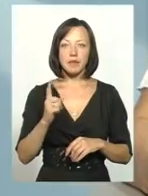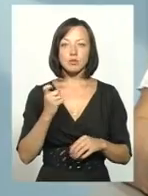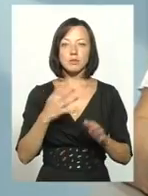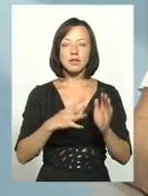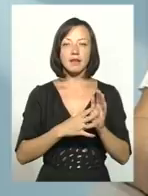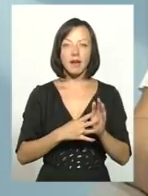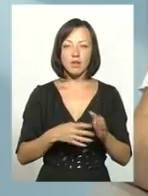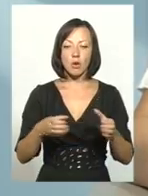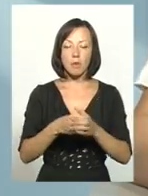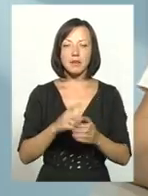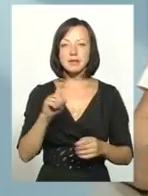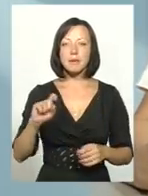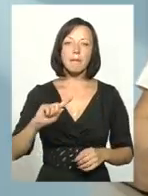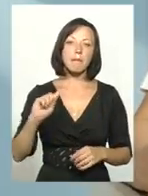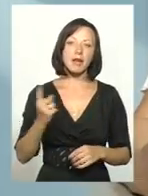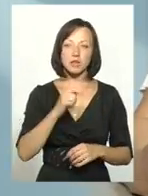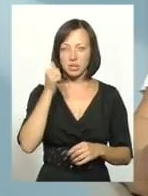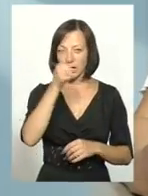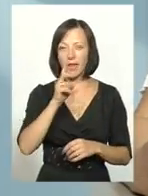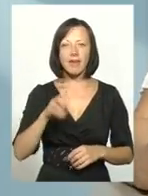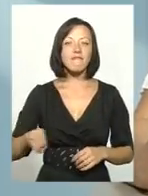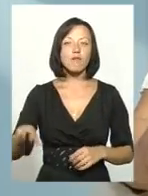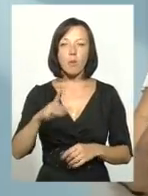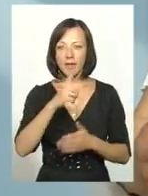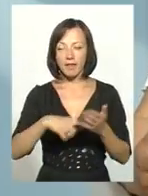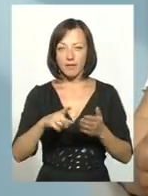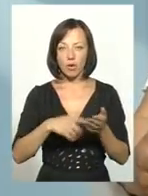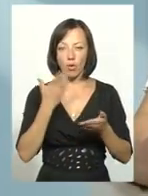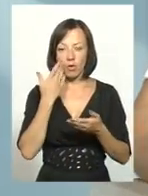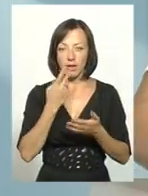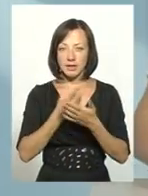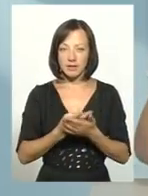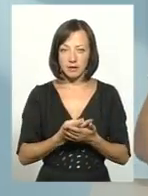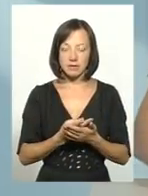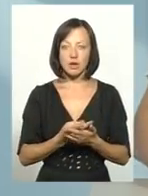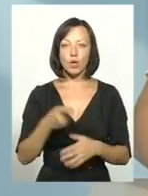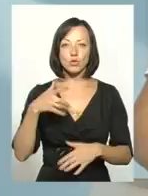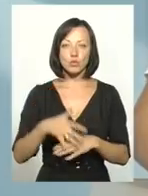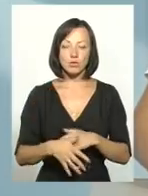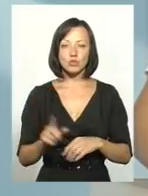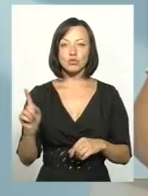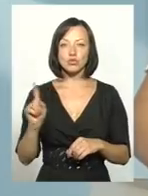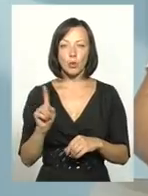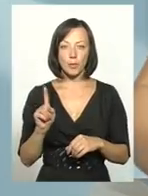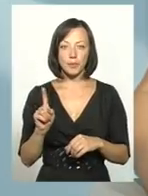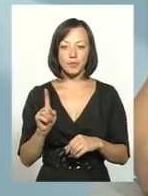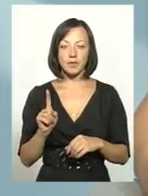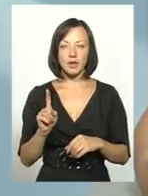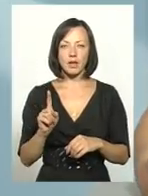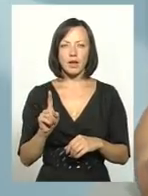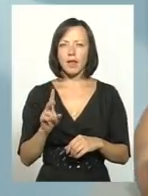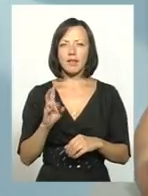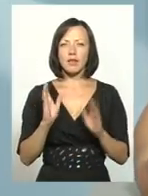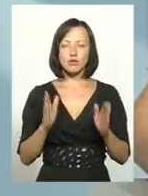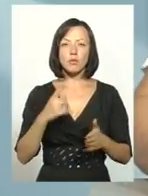громад за перший рік. Навіть Європа не вірила. І коли вони зараз дивляться, вони розуміють, що... Вони, понімаєте, вони